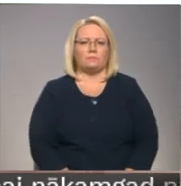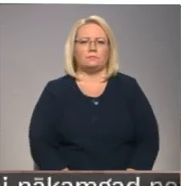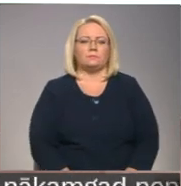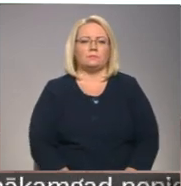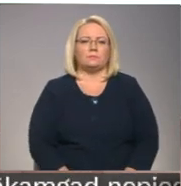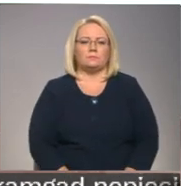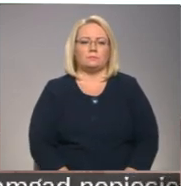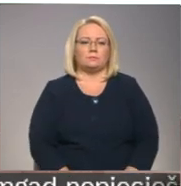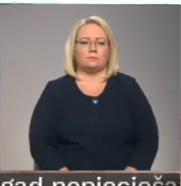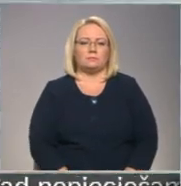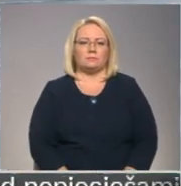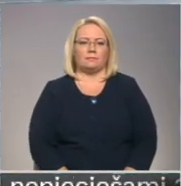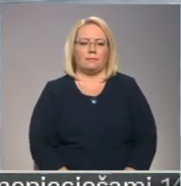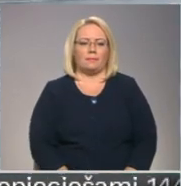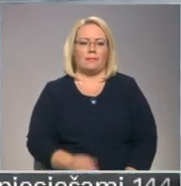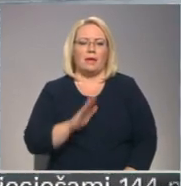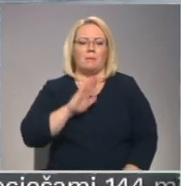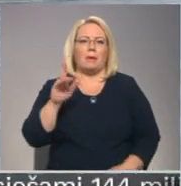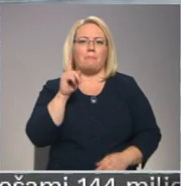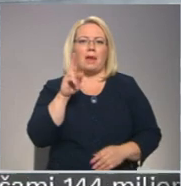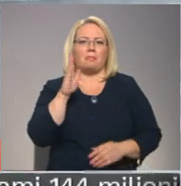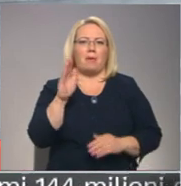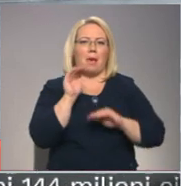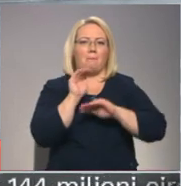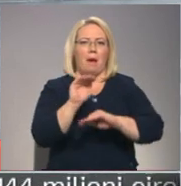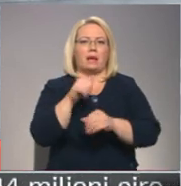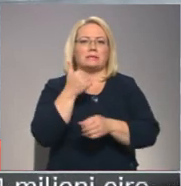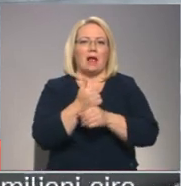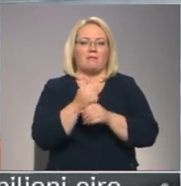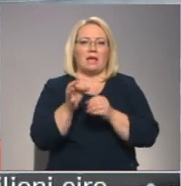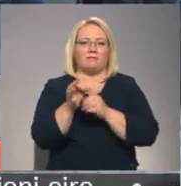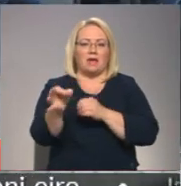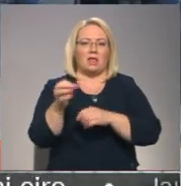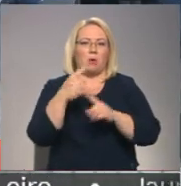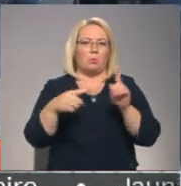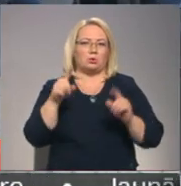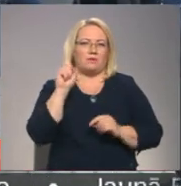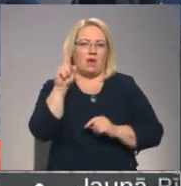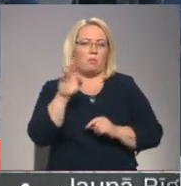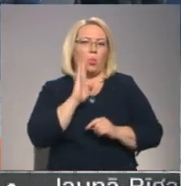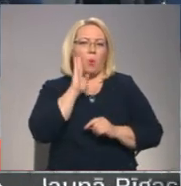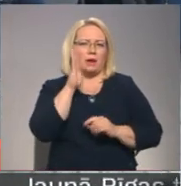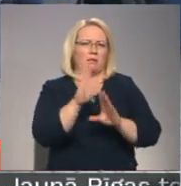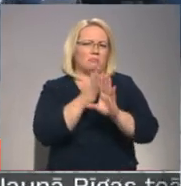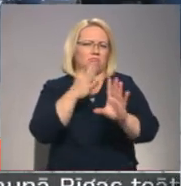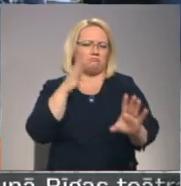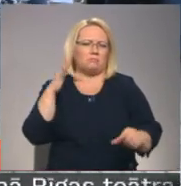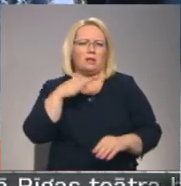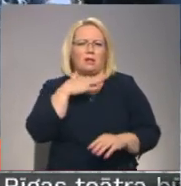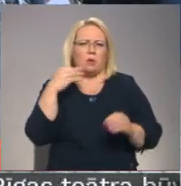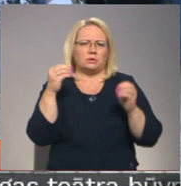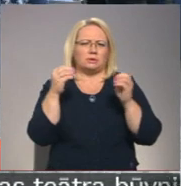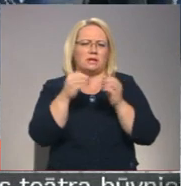Ozilbalode. Pie PNB Bankas galvenās filiālis pusvienpacentos no rīta rindā ir vairāki desmiti